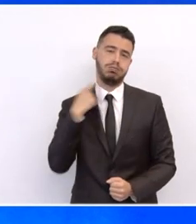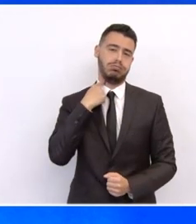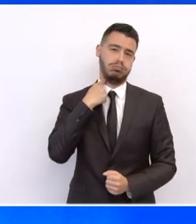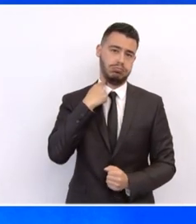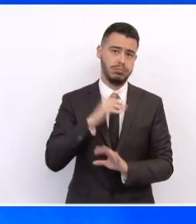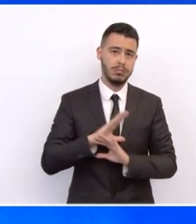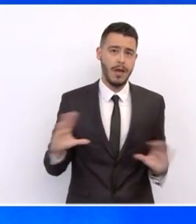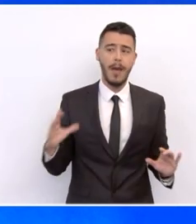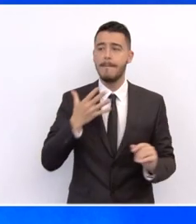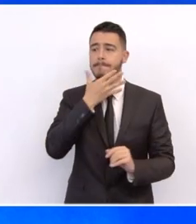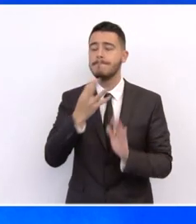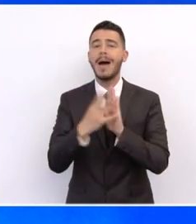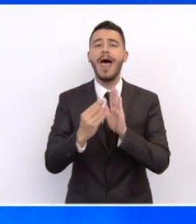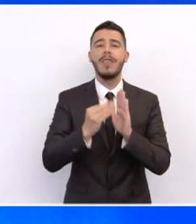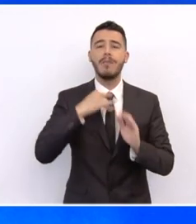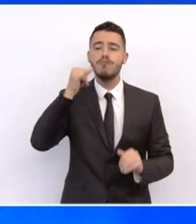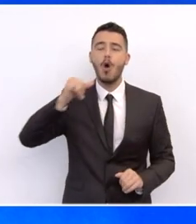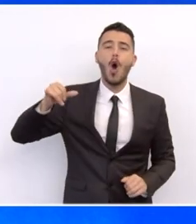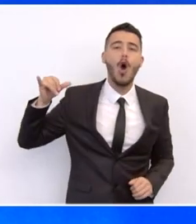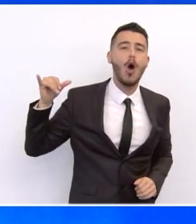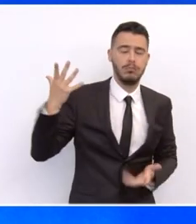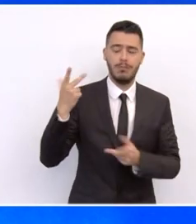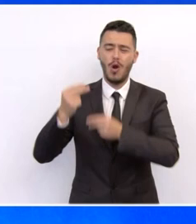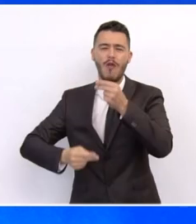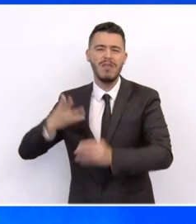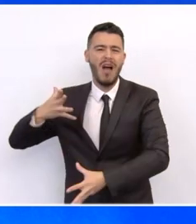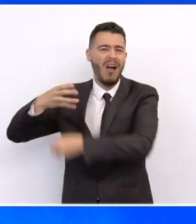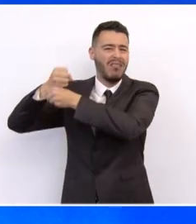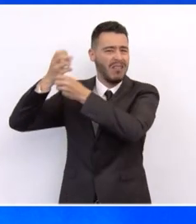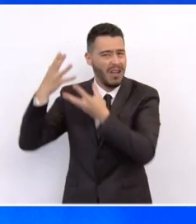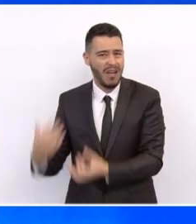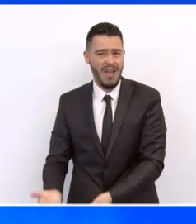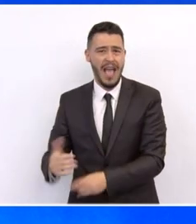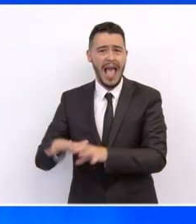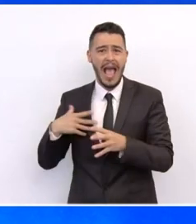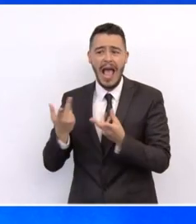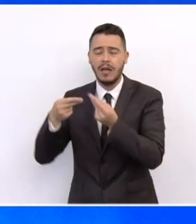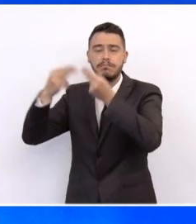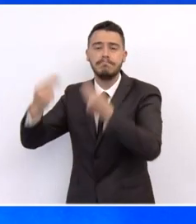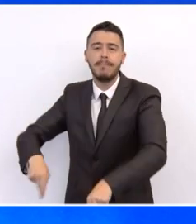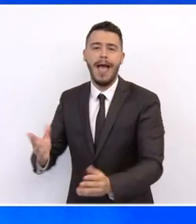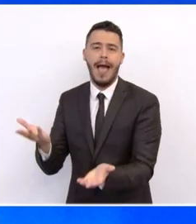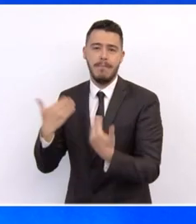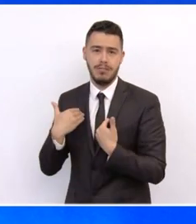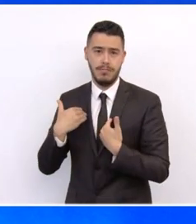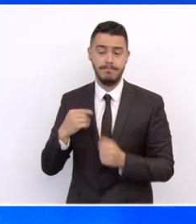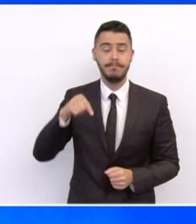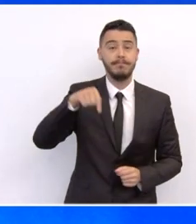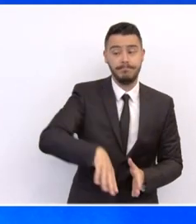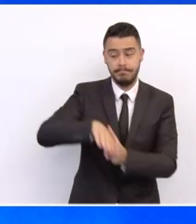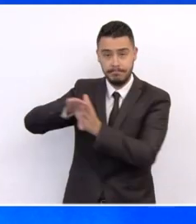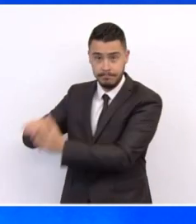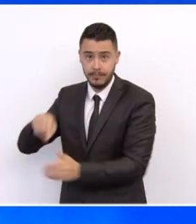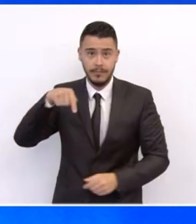απαντήσεις σε μόνιμα διαφορετικά προβλήματα της χώρας μας. Εδώ η αρχιτεκτονική του Ταμείου Ανάκαμψης είναι η ακριβώς ανάποδη.